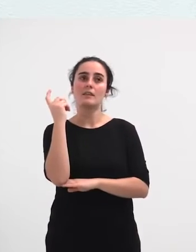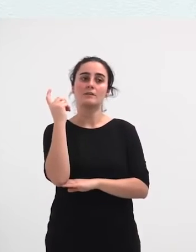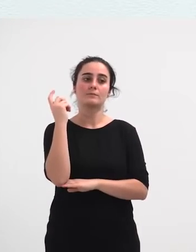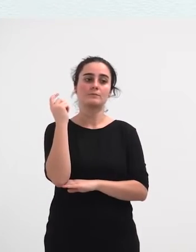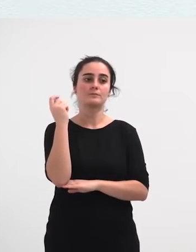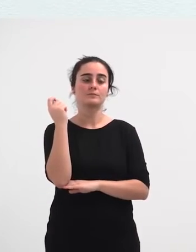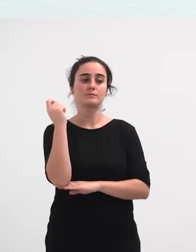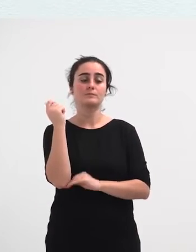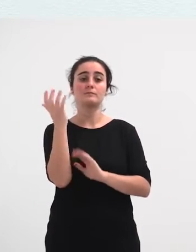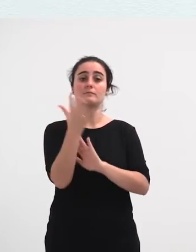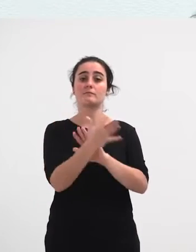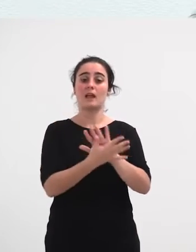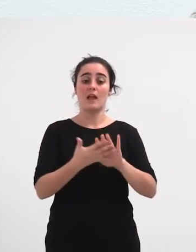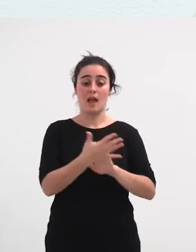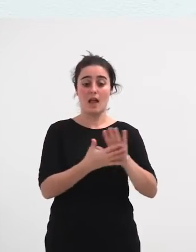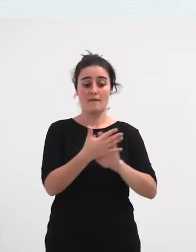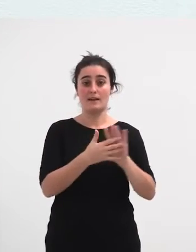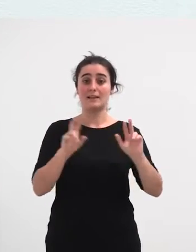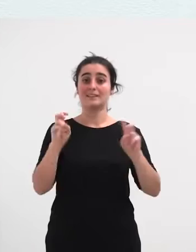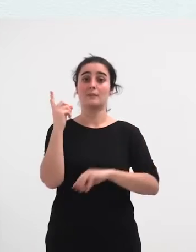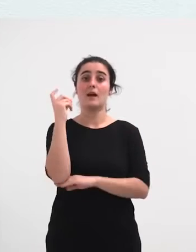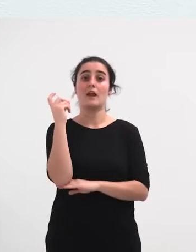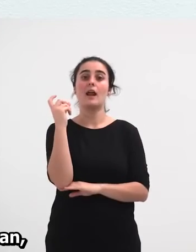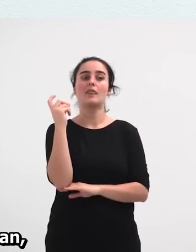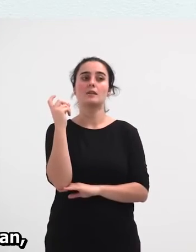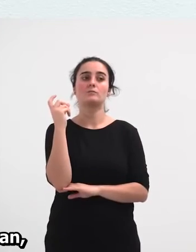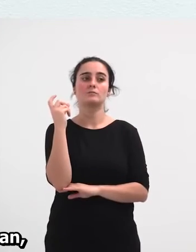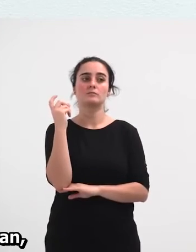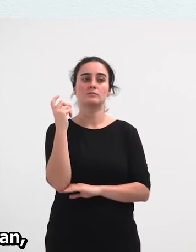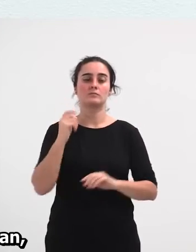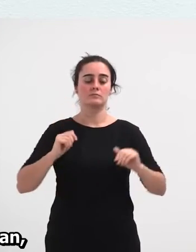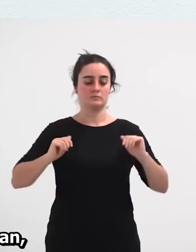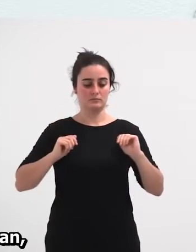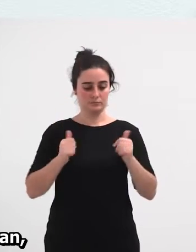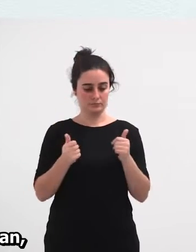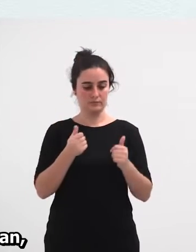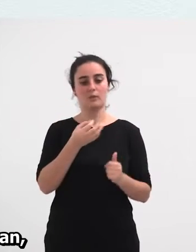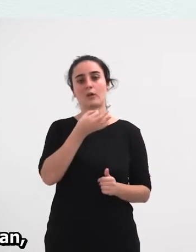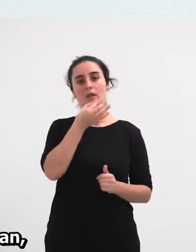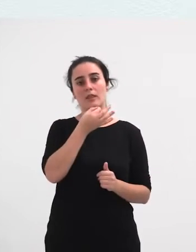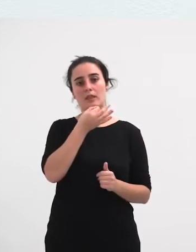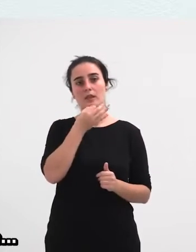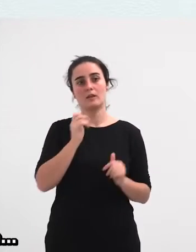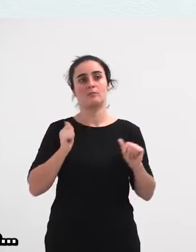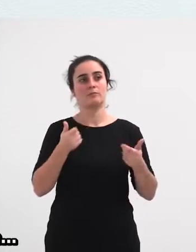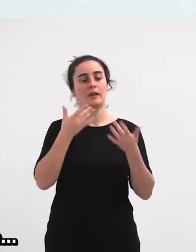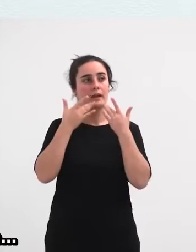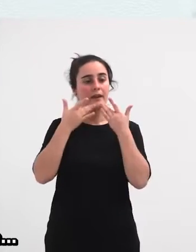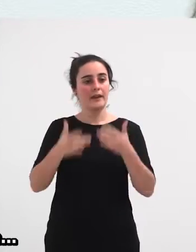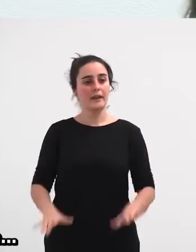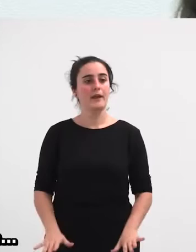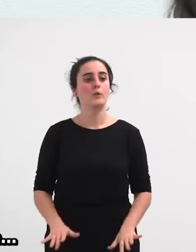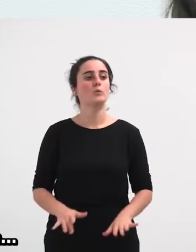zitzegiten dutenean, azten dira diskurso ustez neutro batean, jai